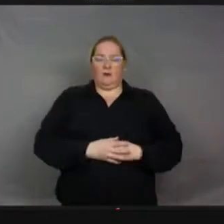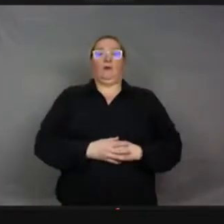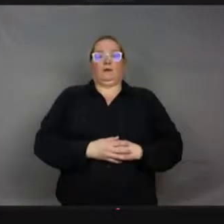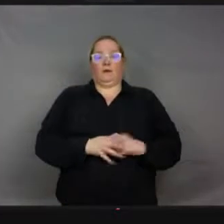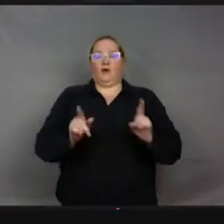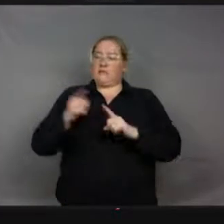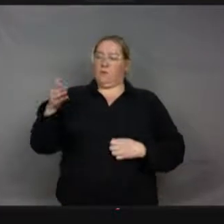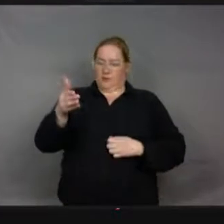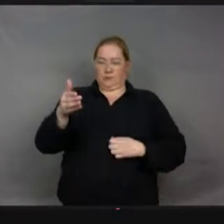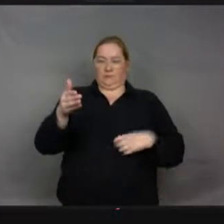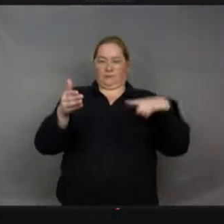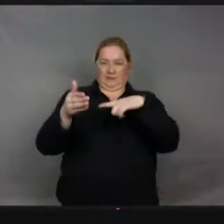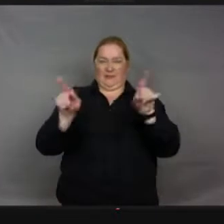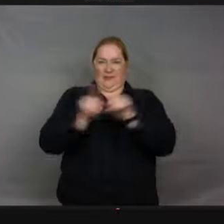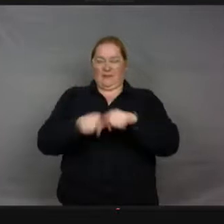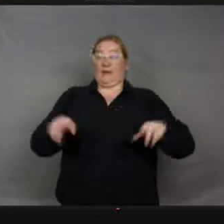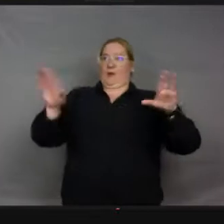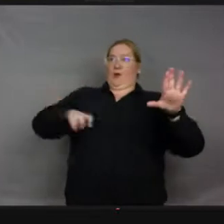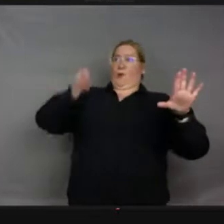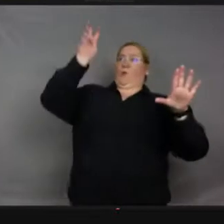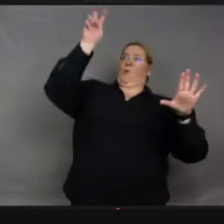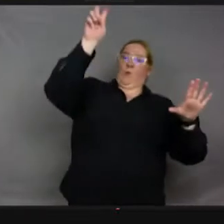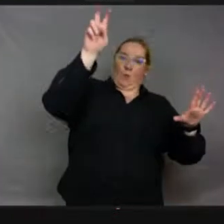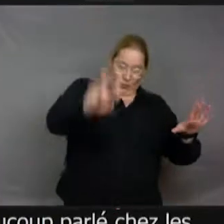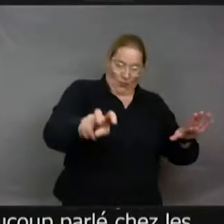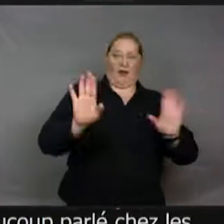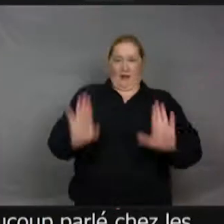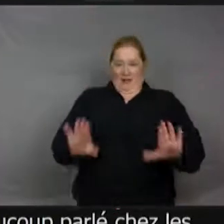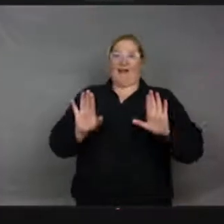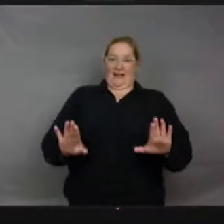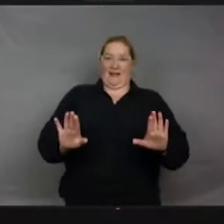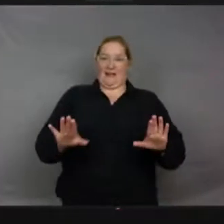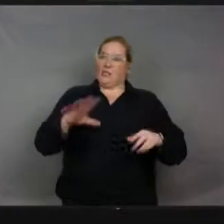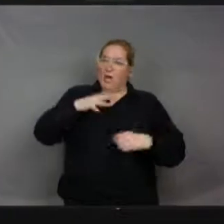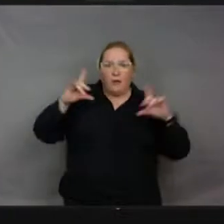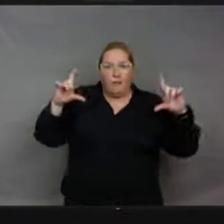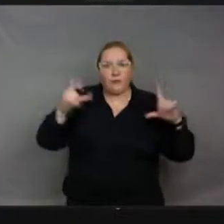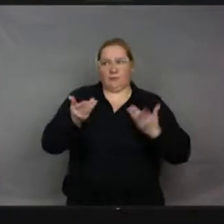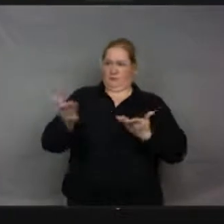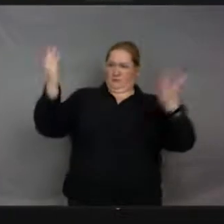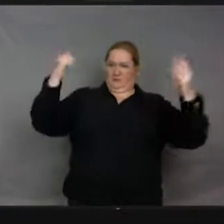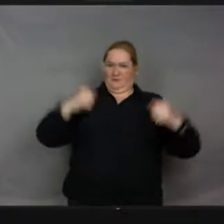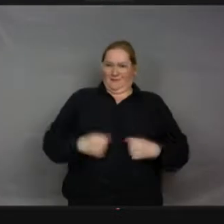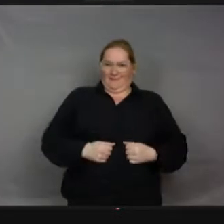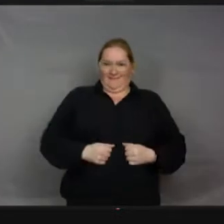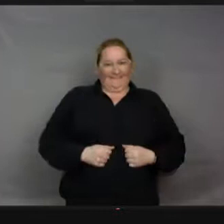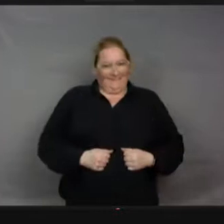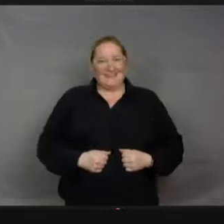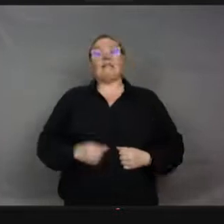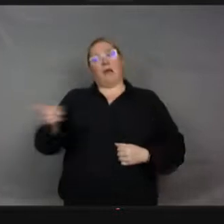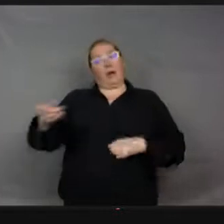entre l'insecte et la fleur... Peut-être, voilà. J'avais une photo d'illustration, ça c'est avant.